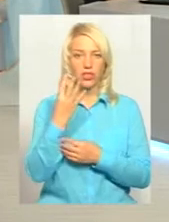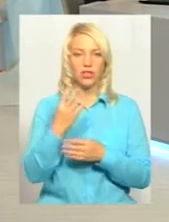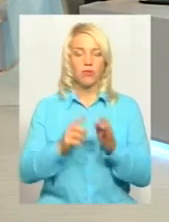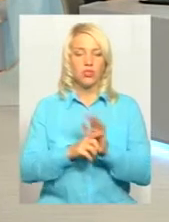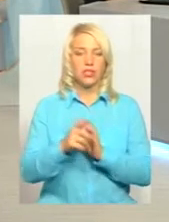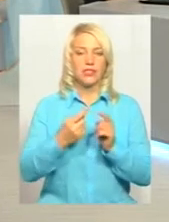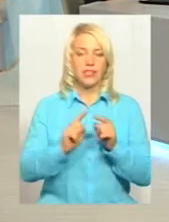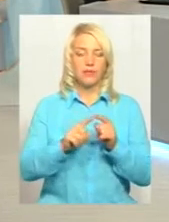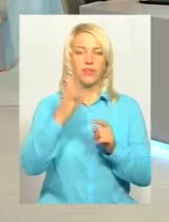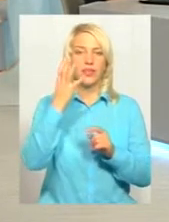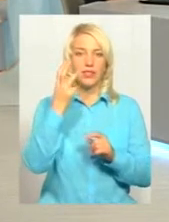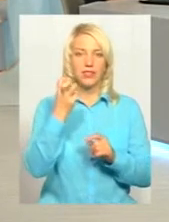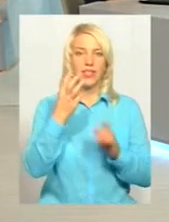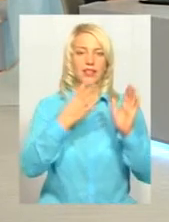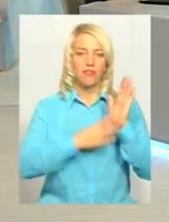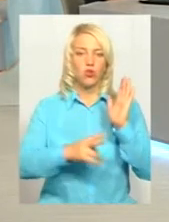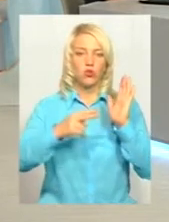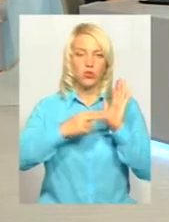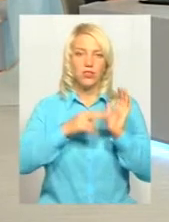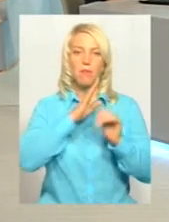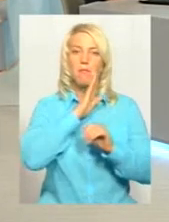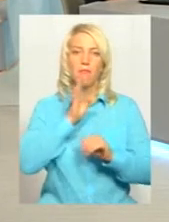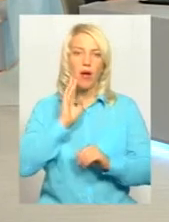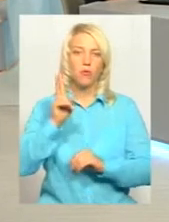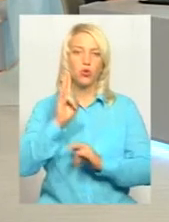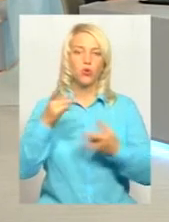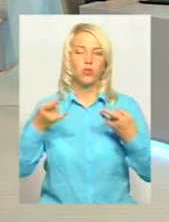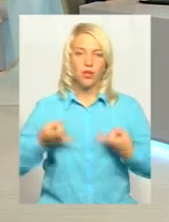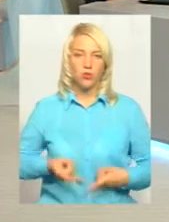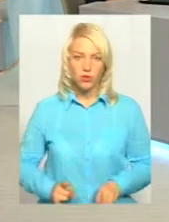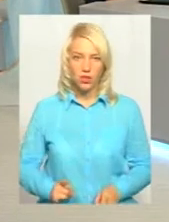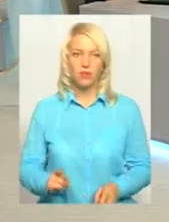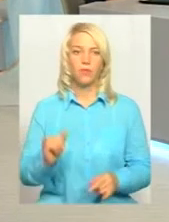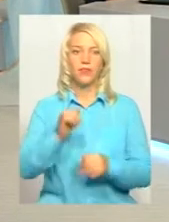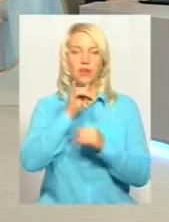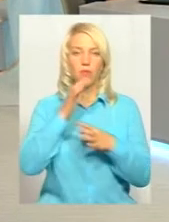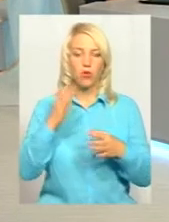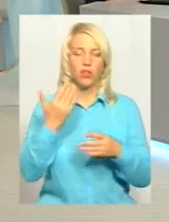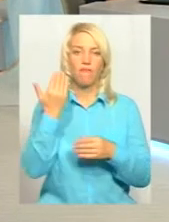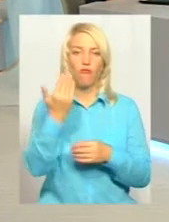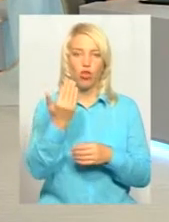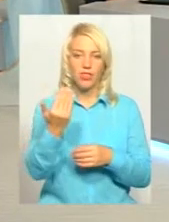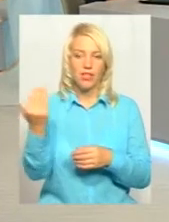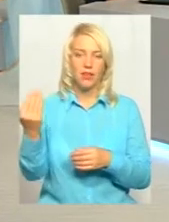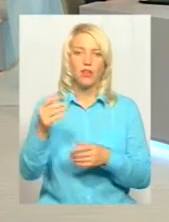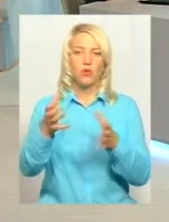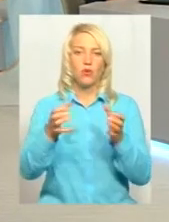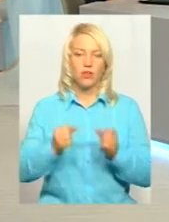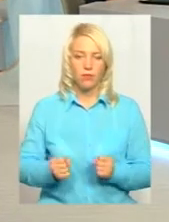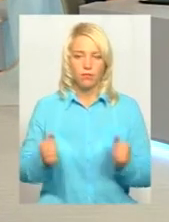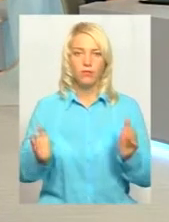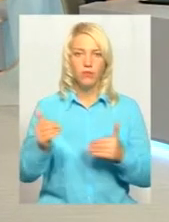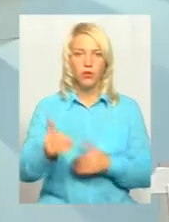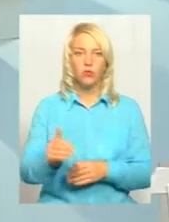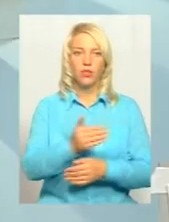Це в нас 397 мам, які народили, і не могли вони отримати пакунки малюка через те,